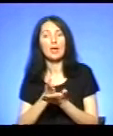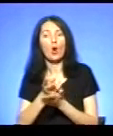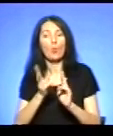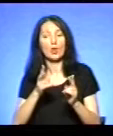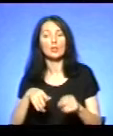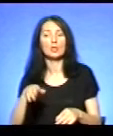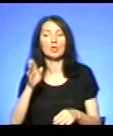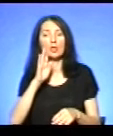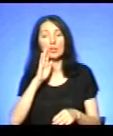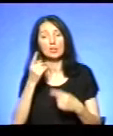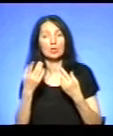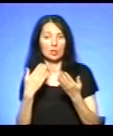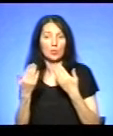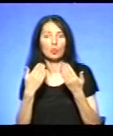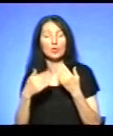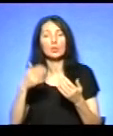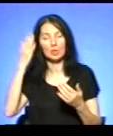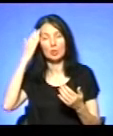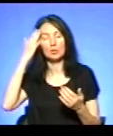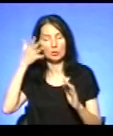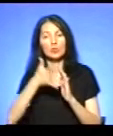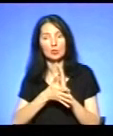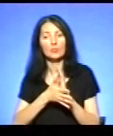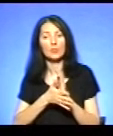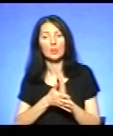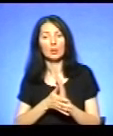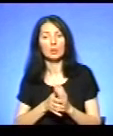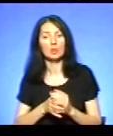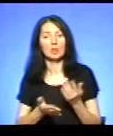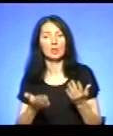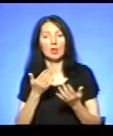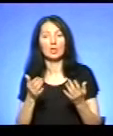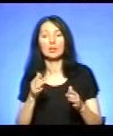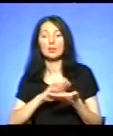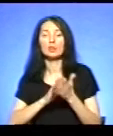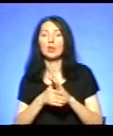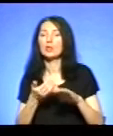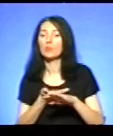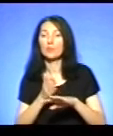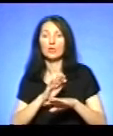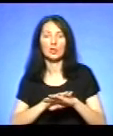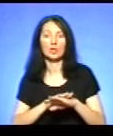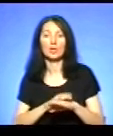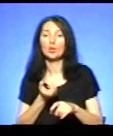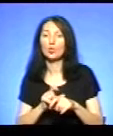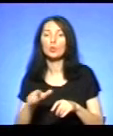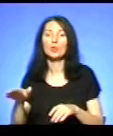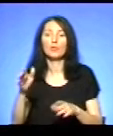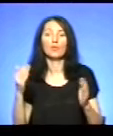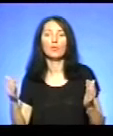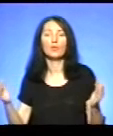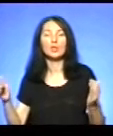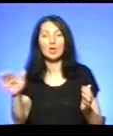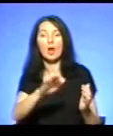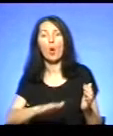Хвора контактна, в свідомості, але важкість стану оболомлена площою ураження полум